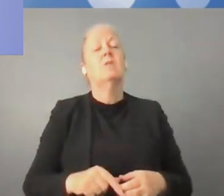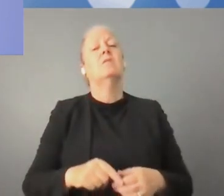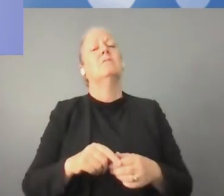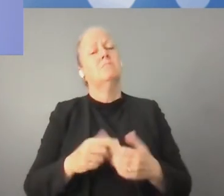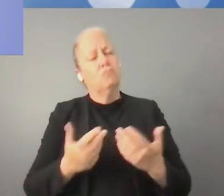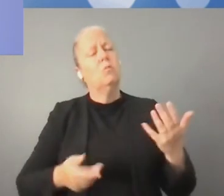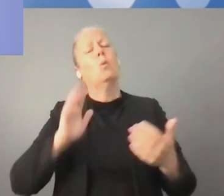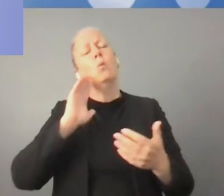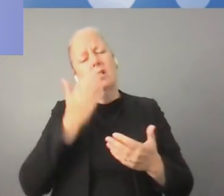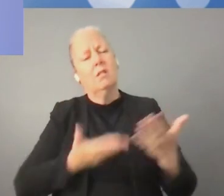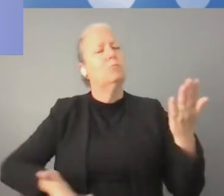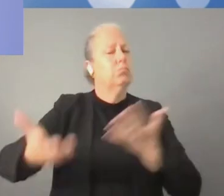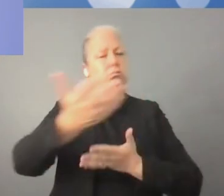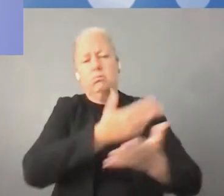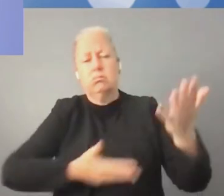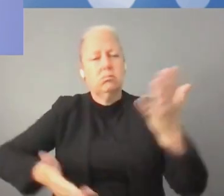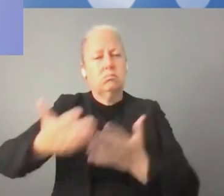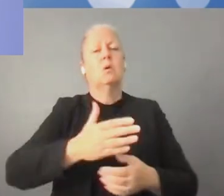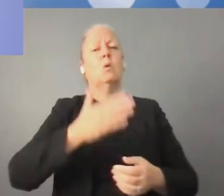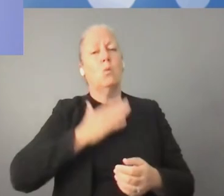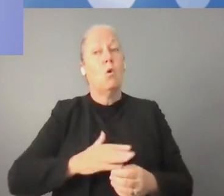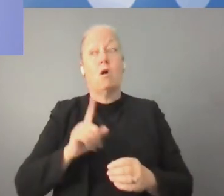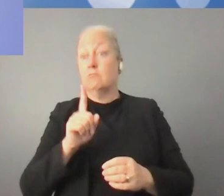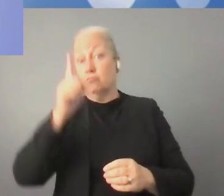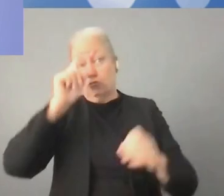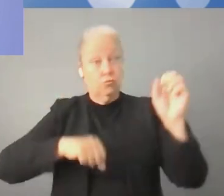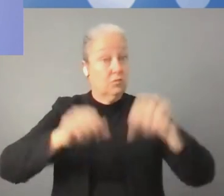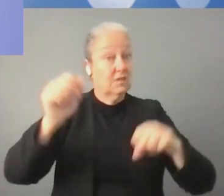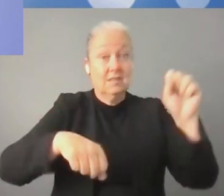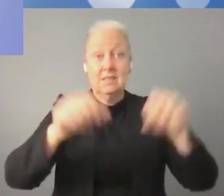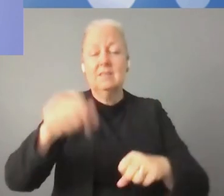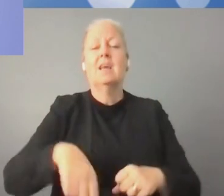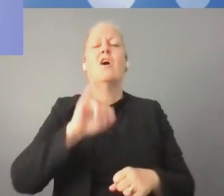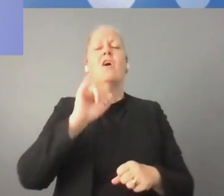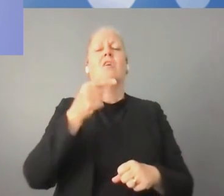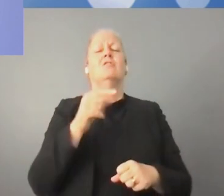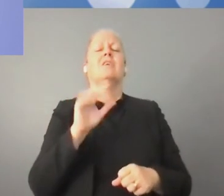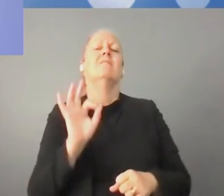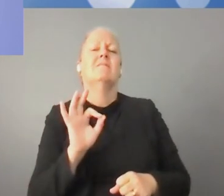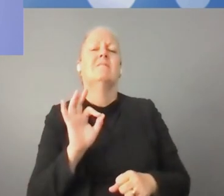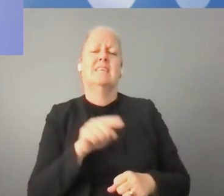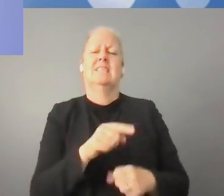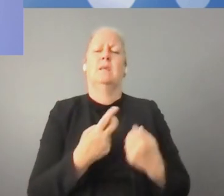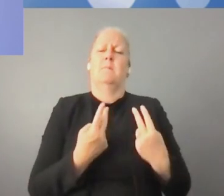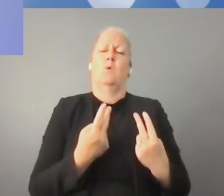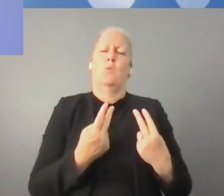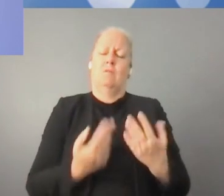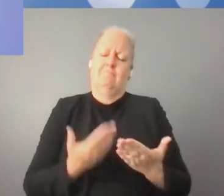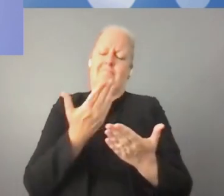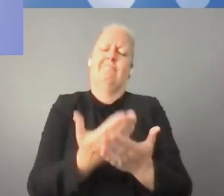في هذا الفضاء. لذلك ندعو جميع الدول